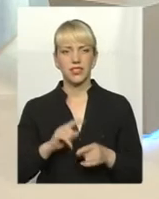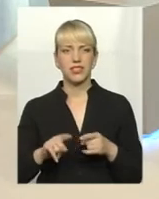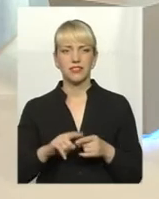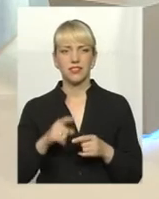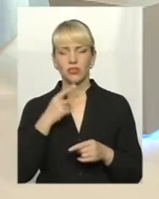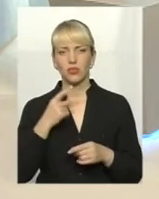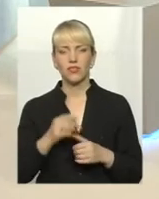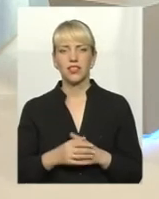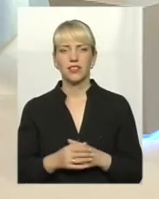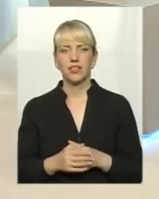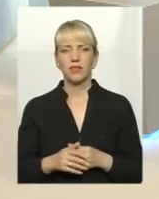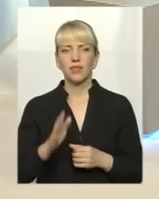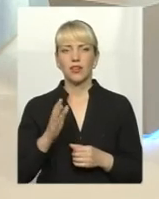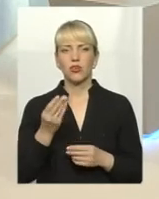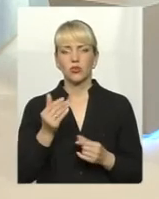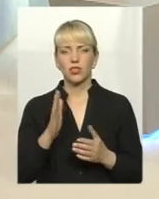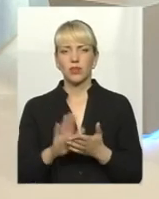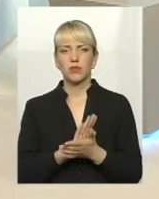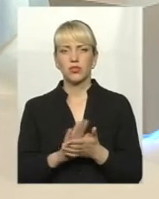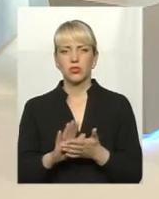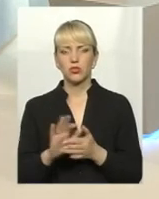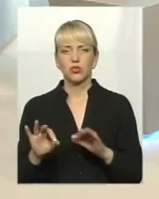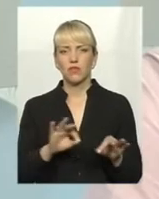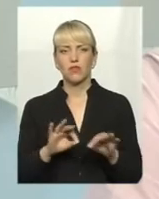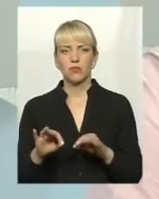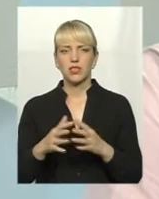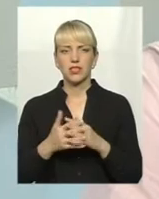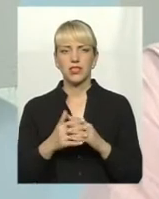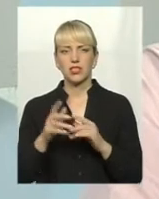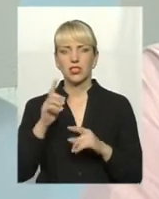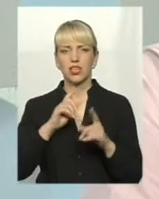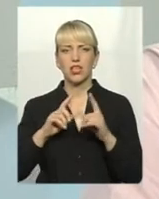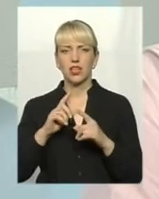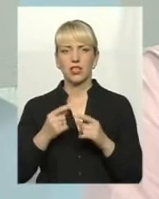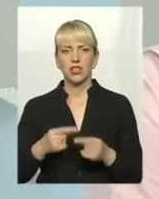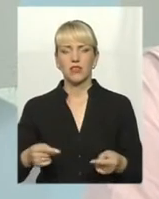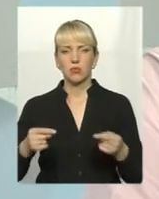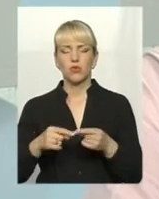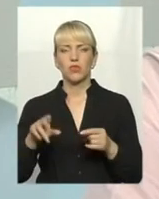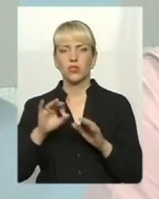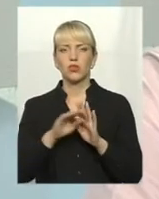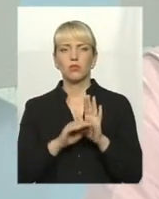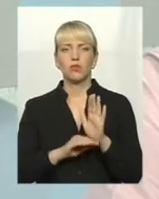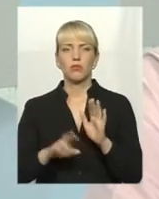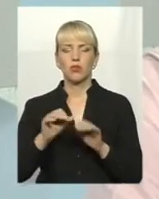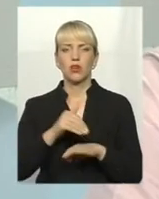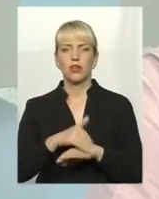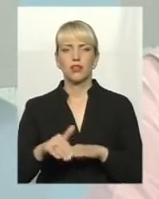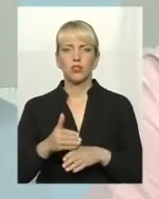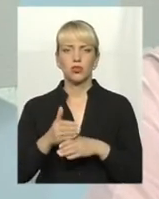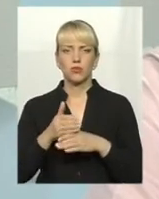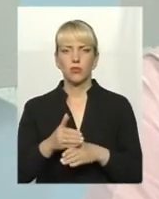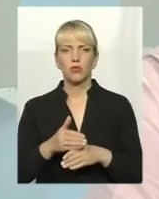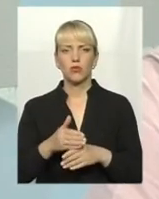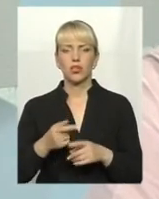Коли порахуємо кошти на безплатний проїзд з селищної ради, прийняла програму по адресній допомозі всім